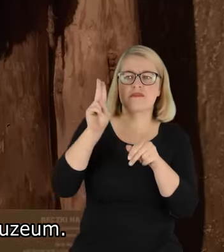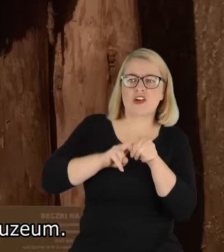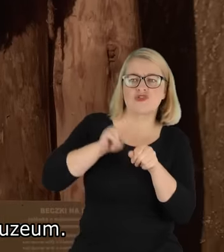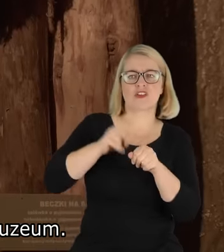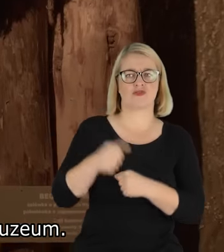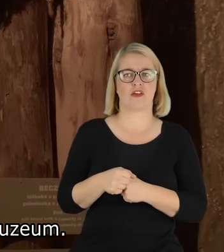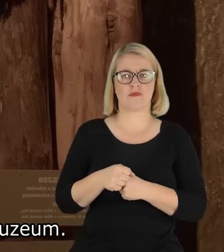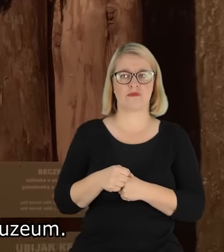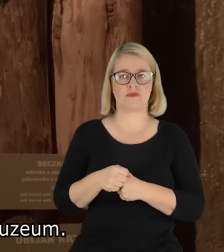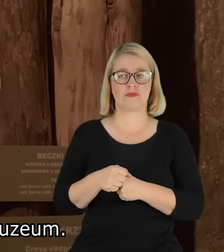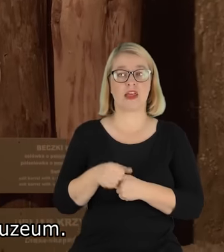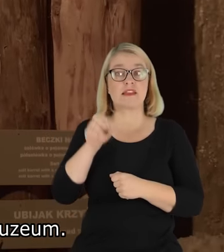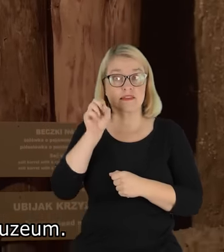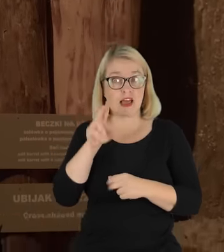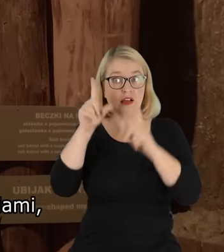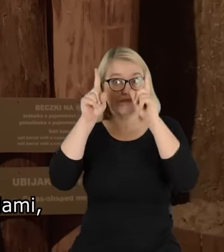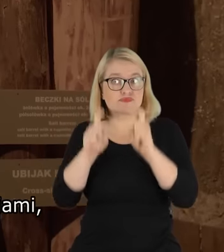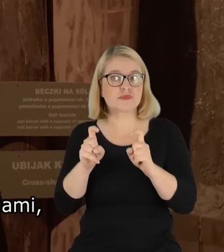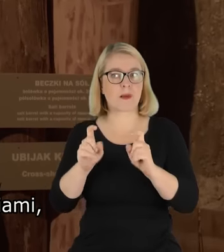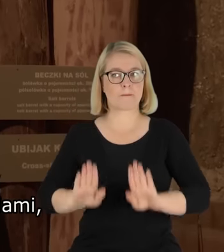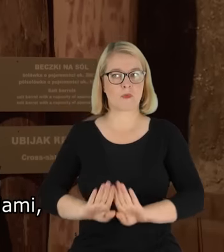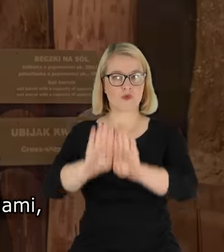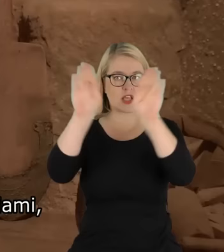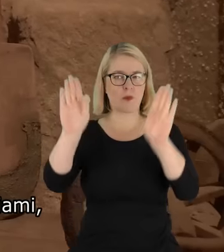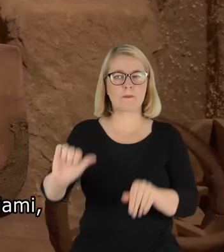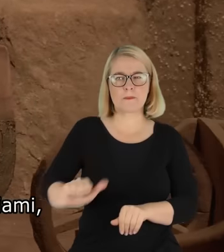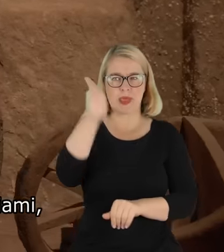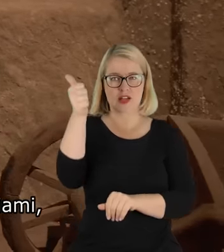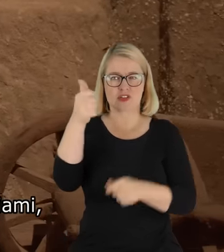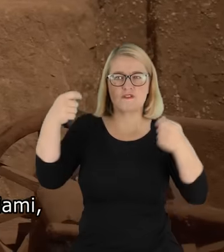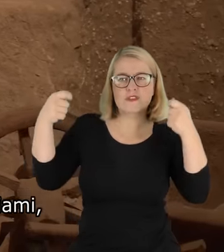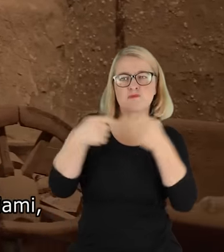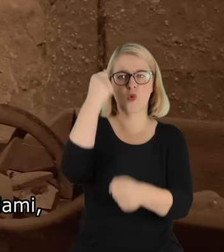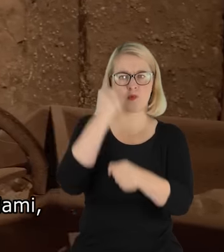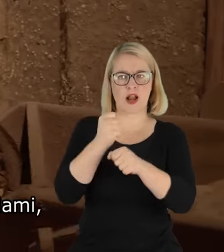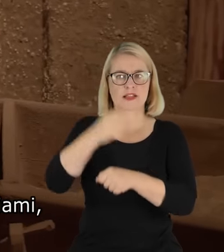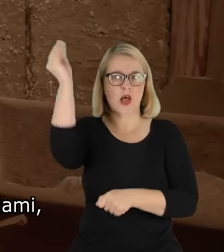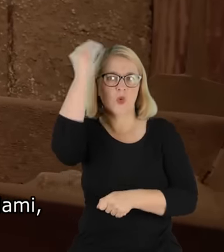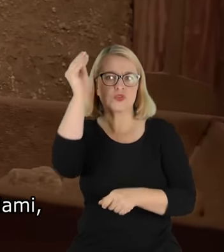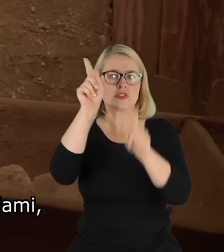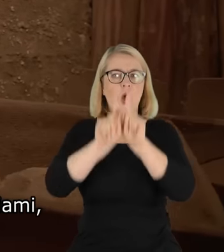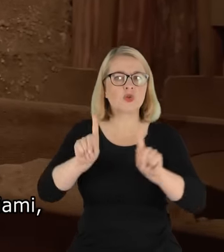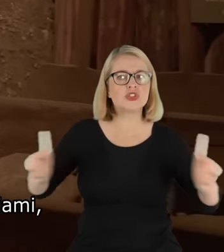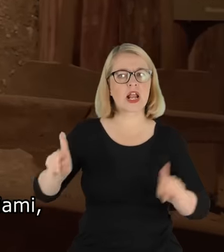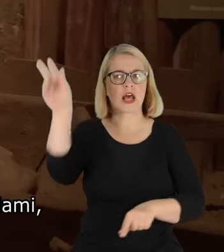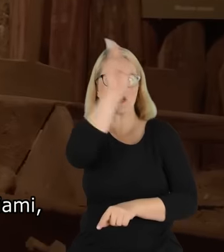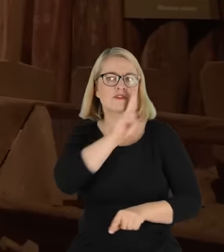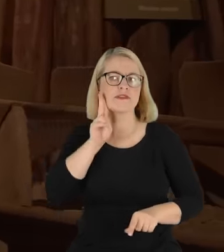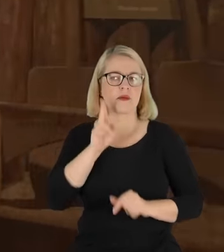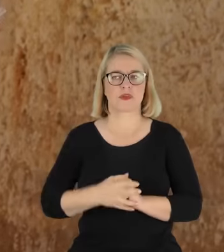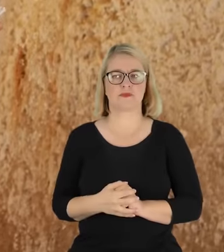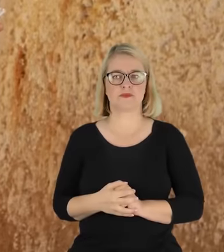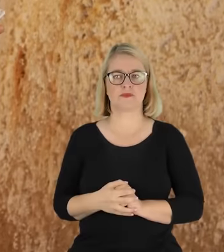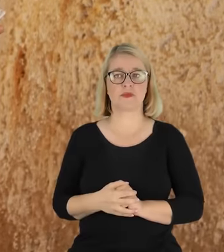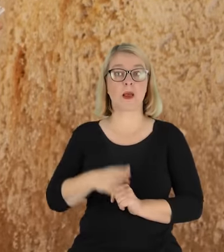I moi drodzy, tak się zaczęło tworzyć muzeum. Najpierw poprzez współpracę z uczniami, z nauczycielami, z rodzicami.